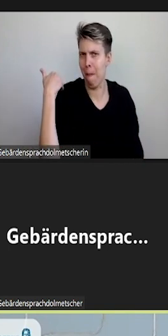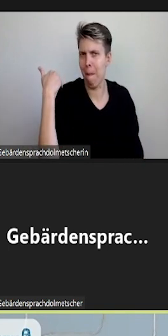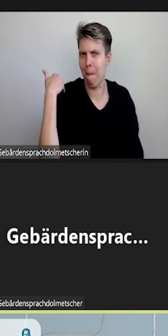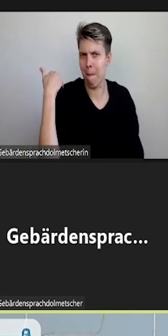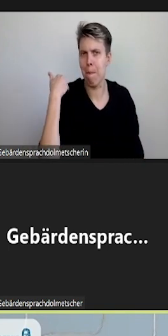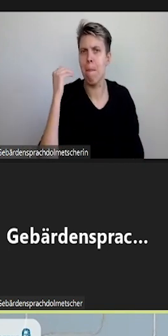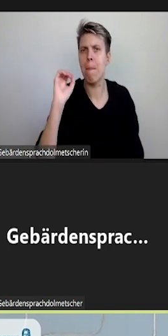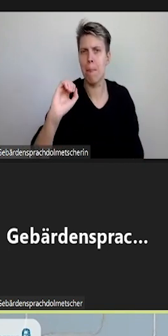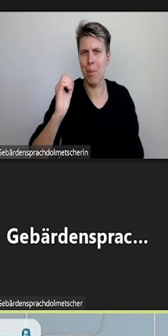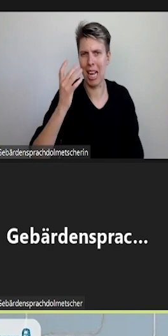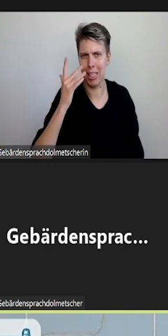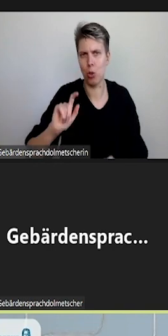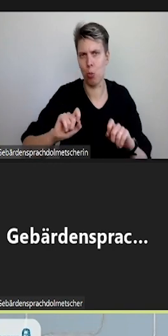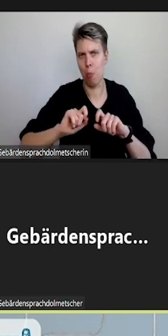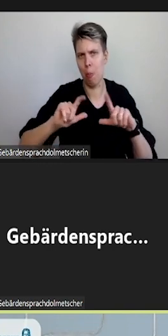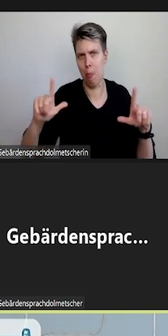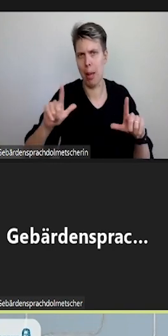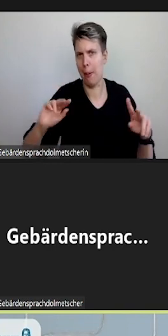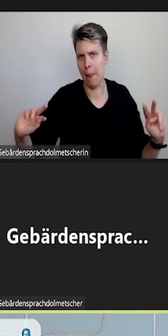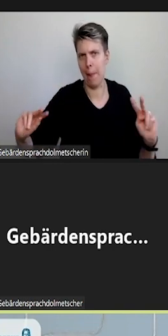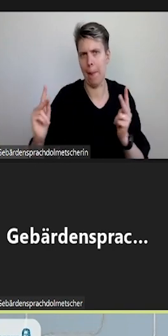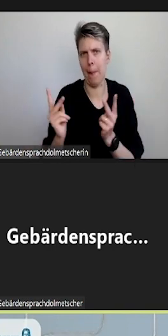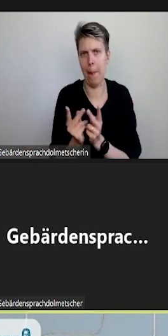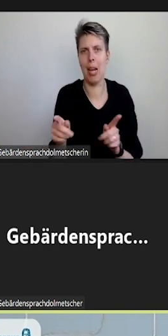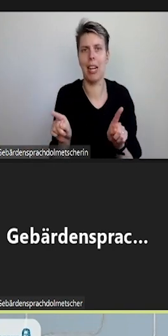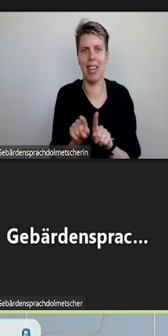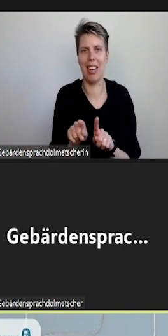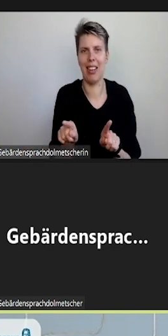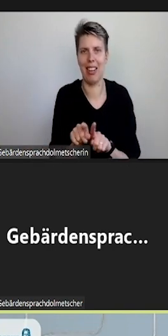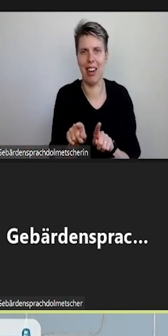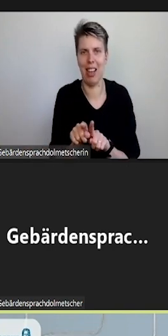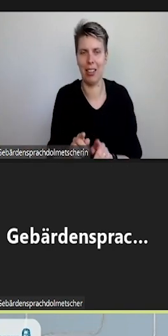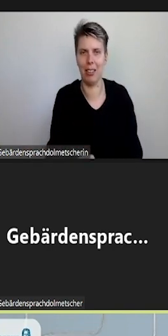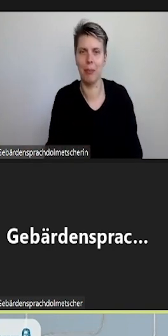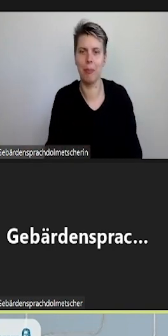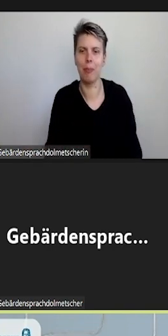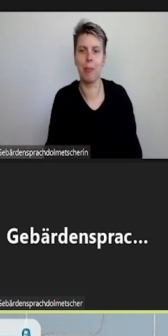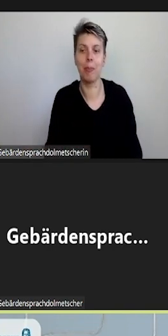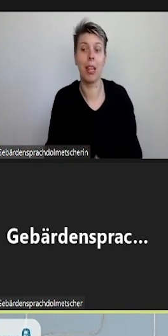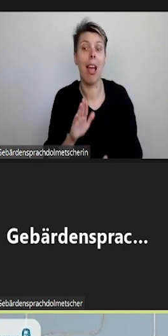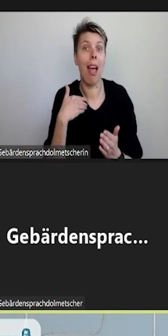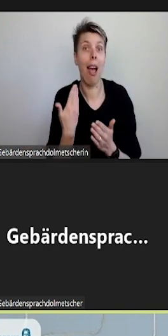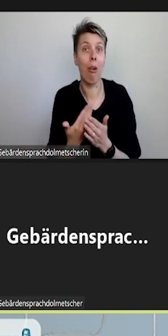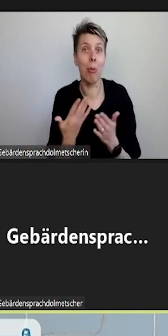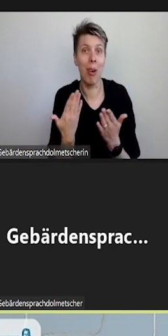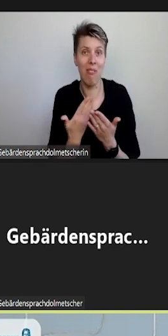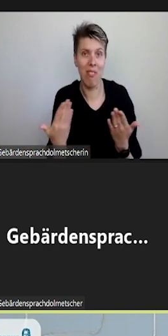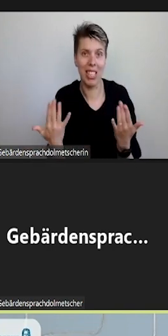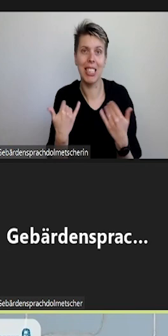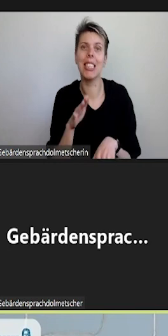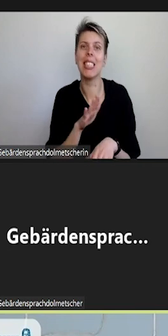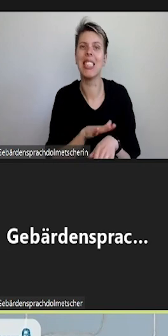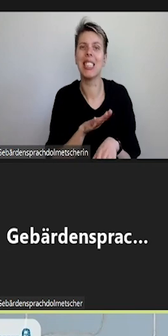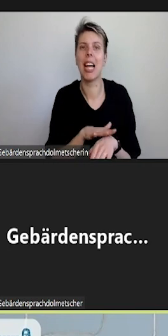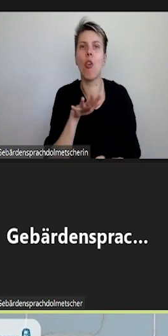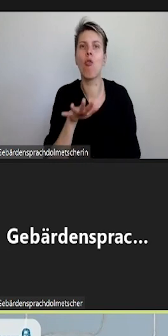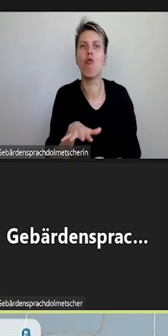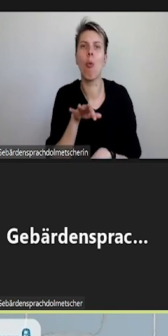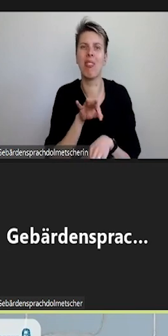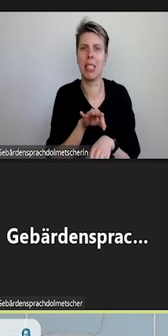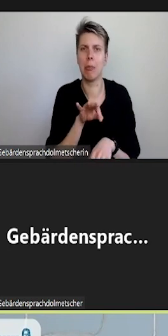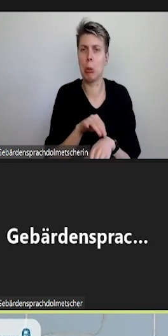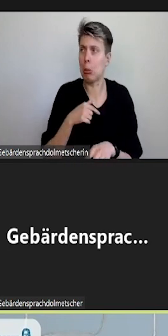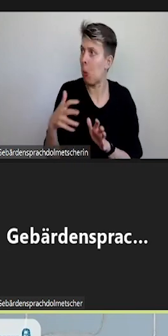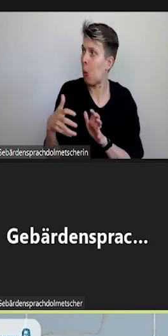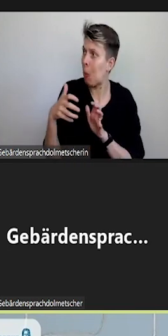Präsentation gesehen haben. Und genau, die Aufgabenstellung ist, Sie haben 15 Minuten Zeit, wenn ich nicht überzogen